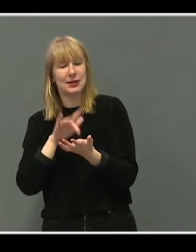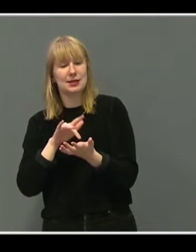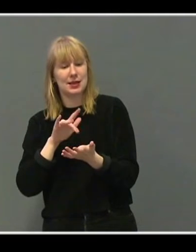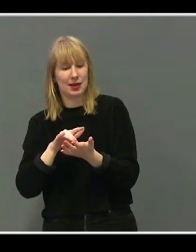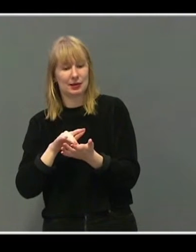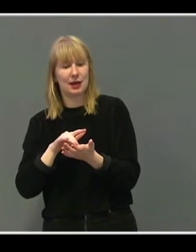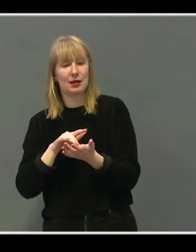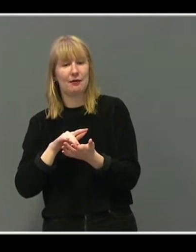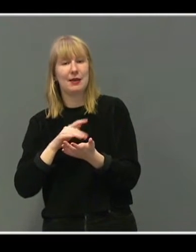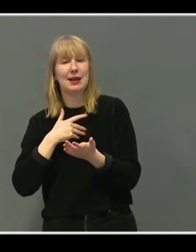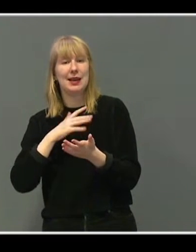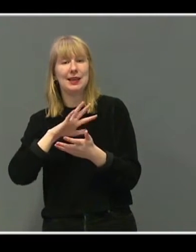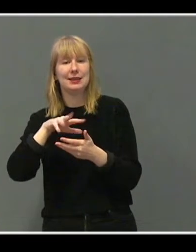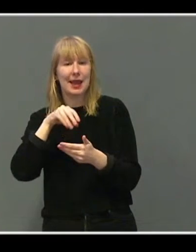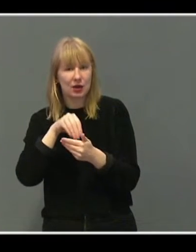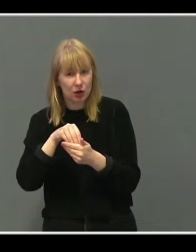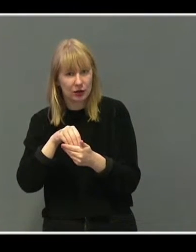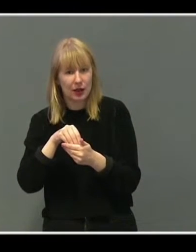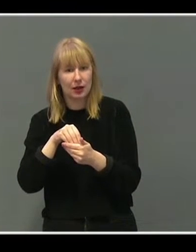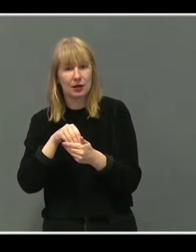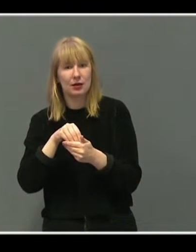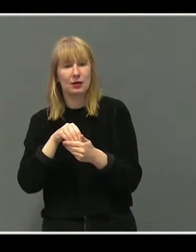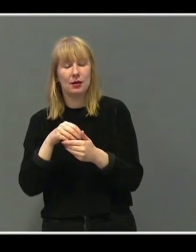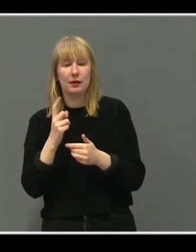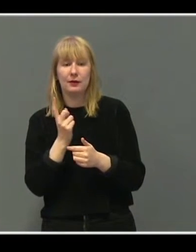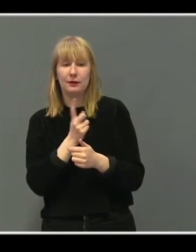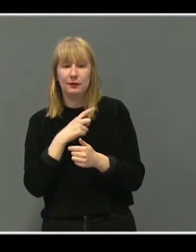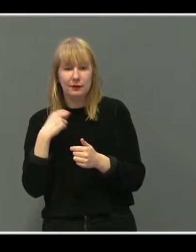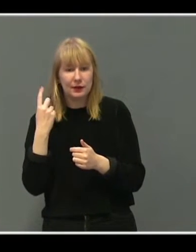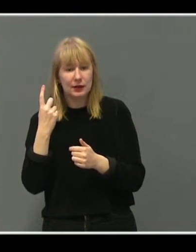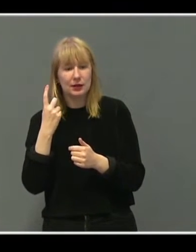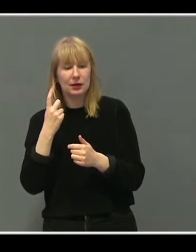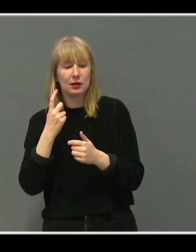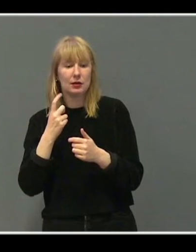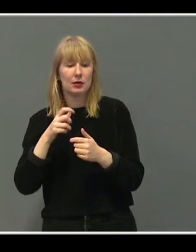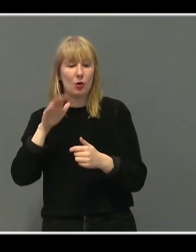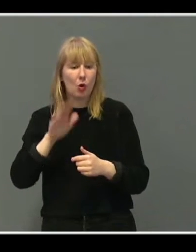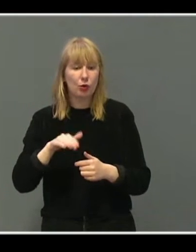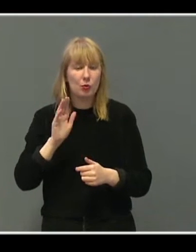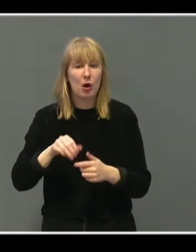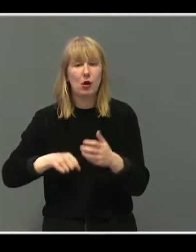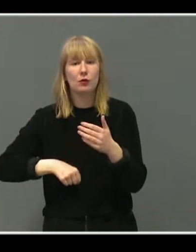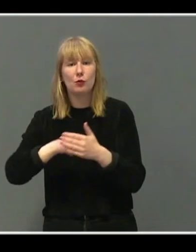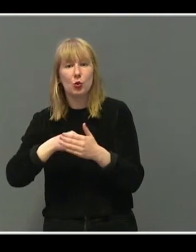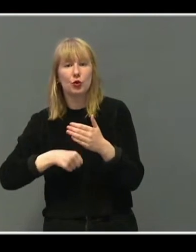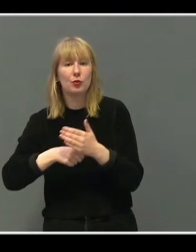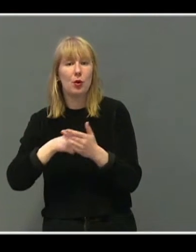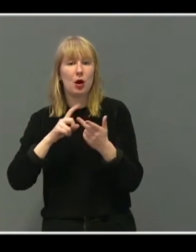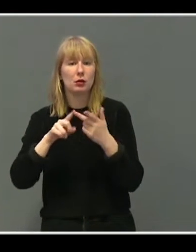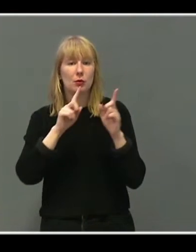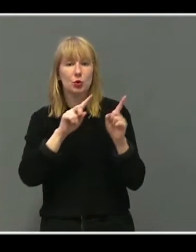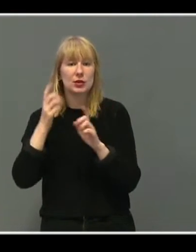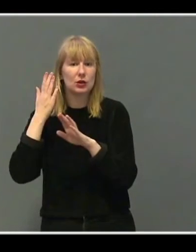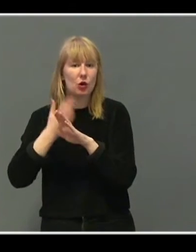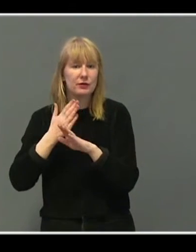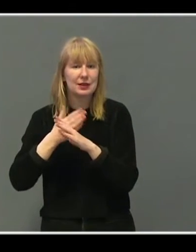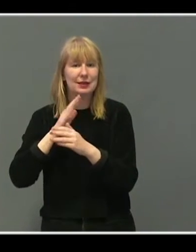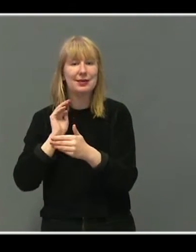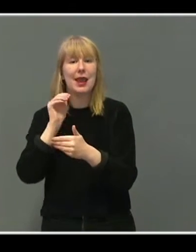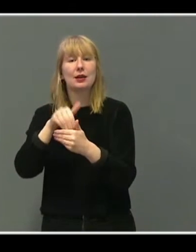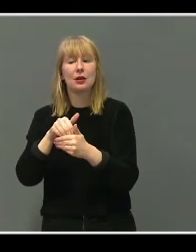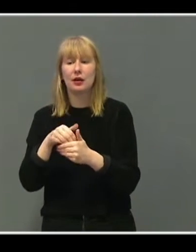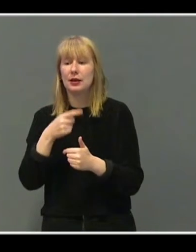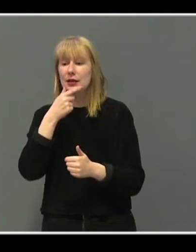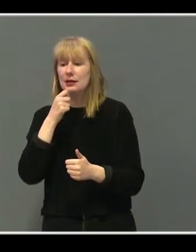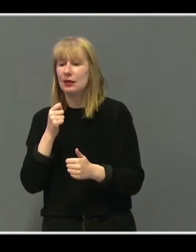barns liv," tror vi. Vi er på arenaene deres. Vi er på håndballhallene, fotballarenaene,- -"musikkøvelsene. Vi kjenner alle